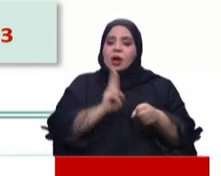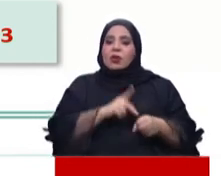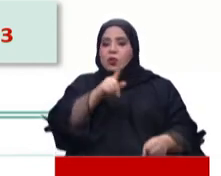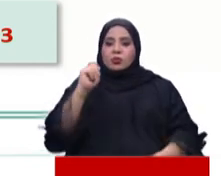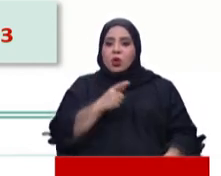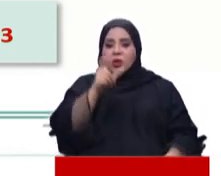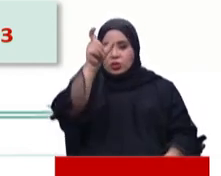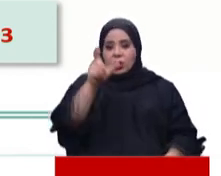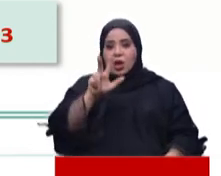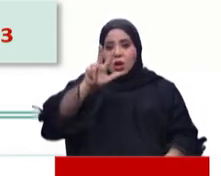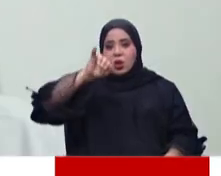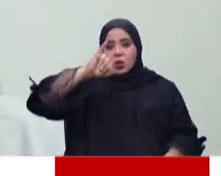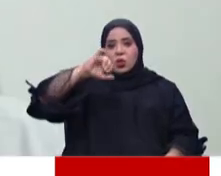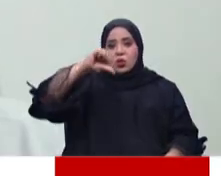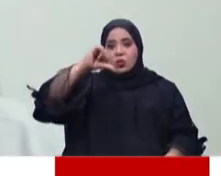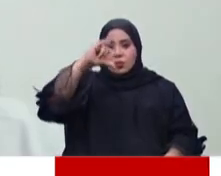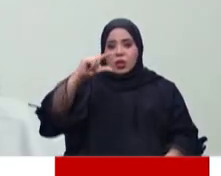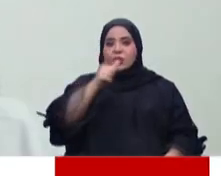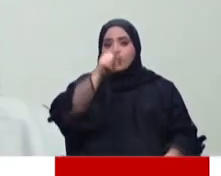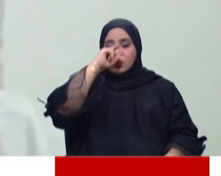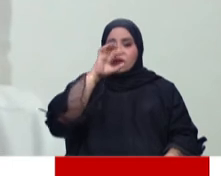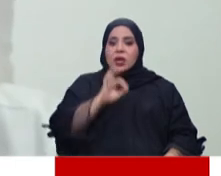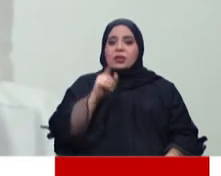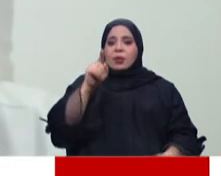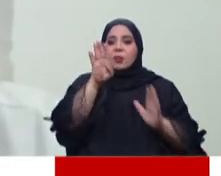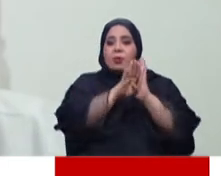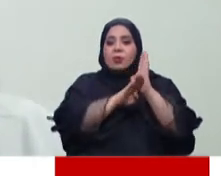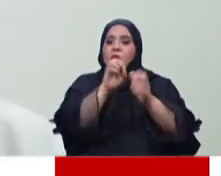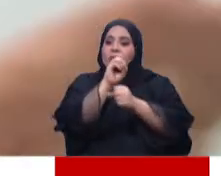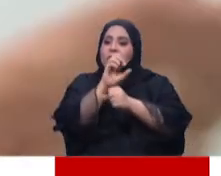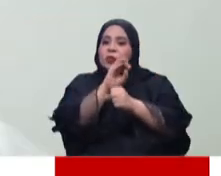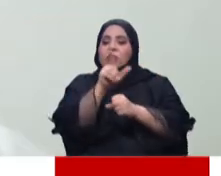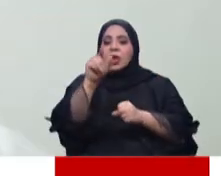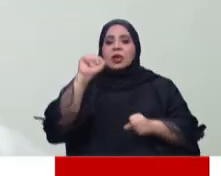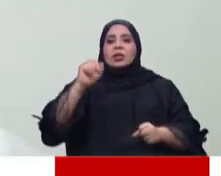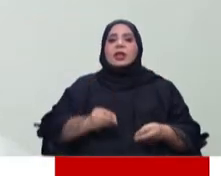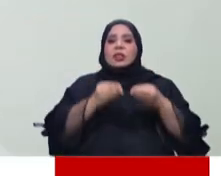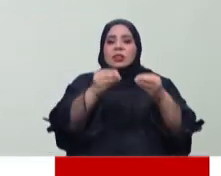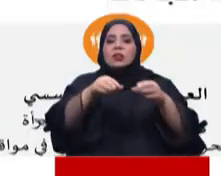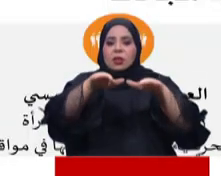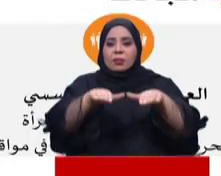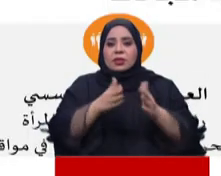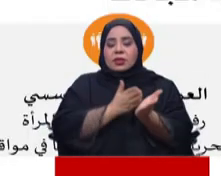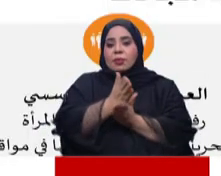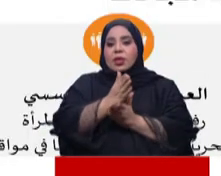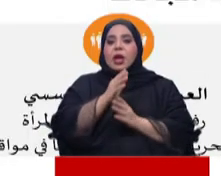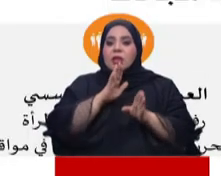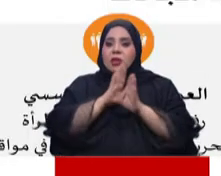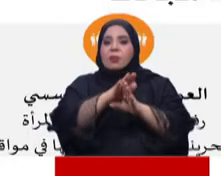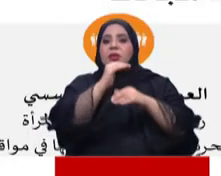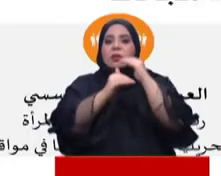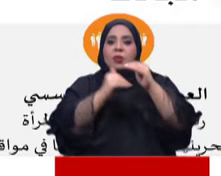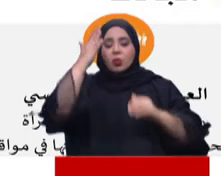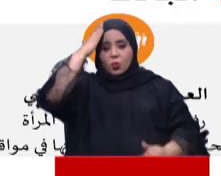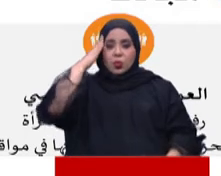المستشار المؤيد إلى الإشارة نحو طبيعة البرامج التوعوية التي يقدمها المجلس في سبيل تنمية